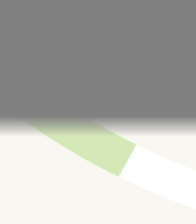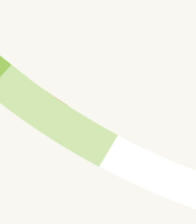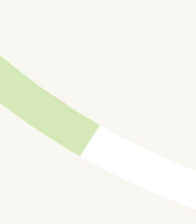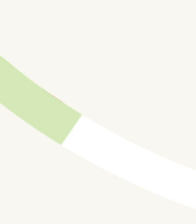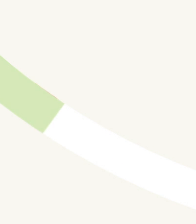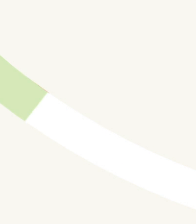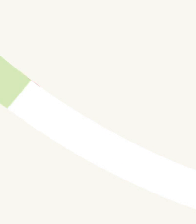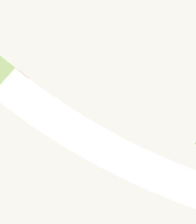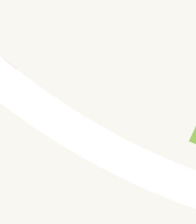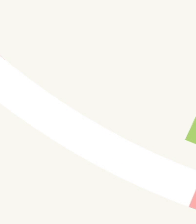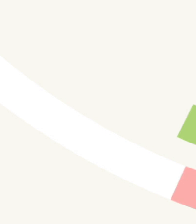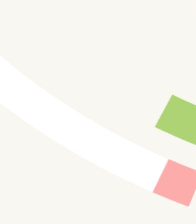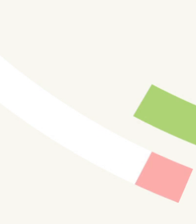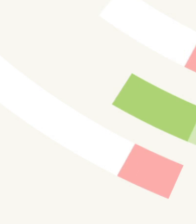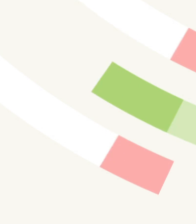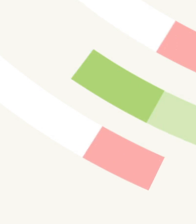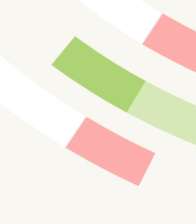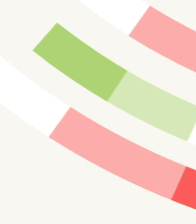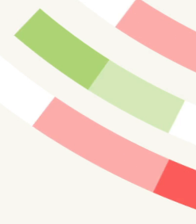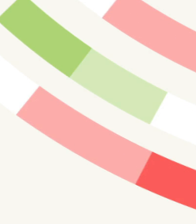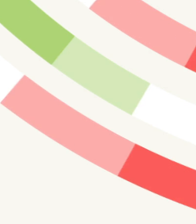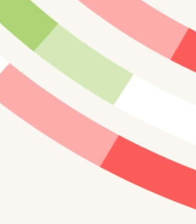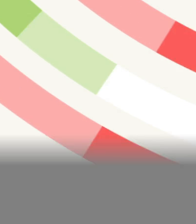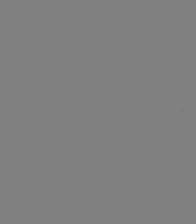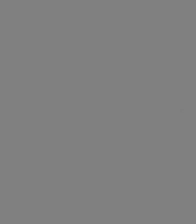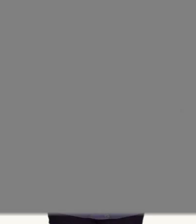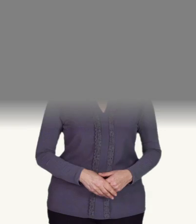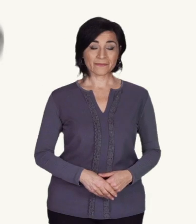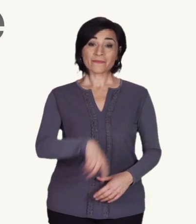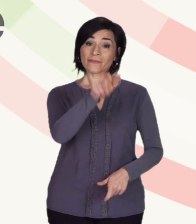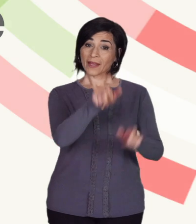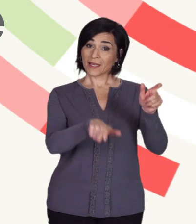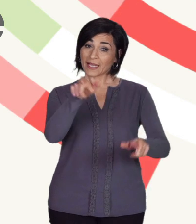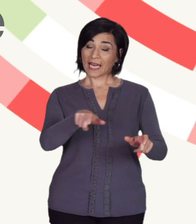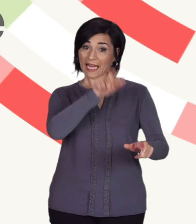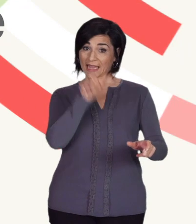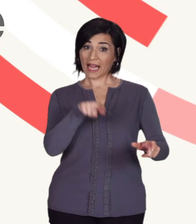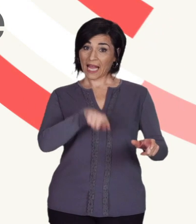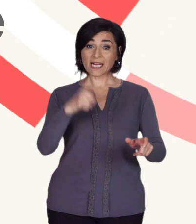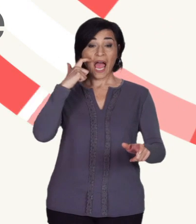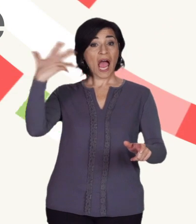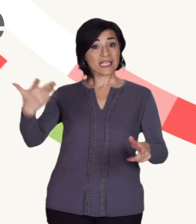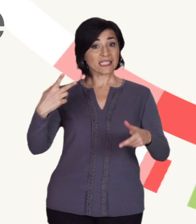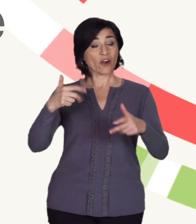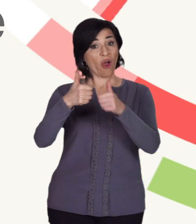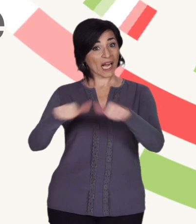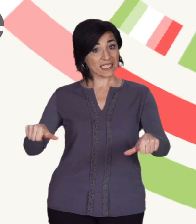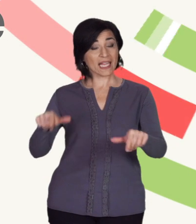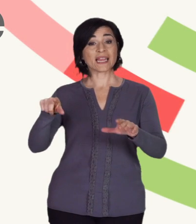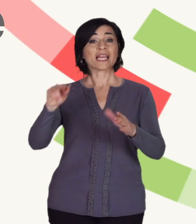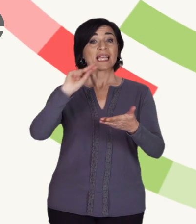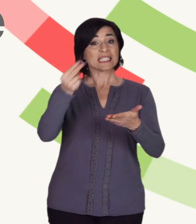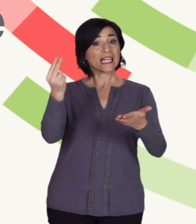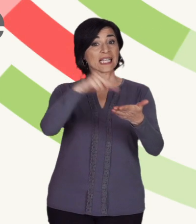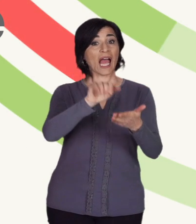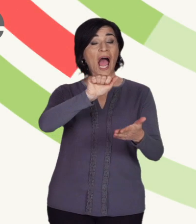Elezioni politiche 2018 I cittadini italiani residenti all'estero, iscritti